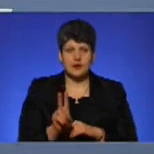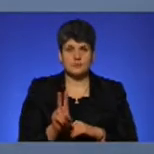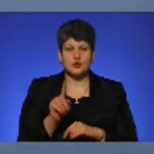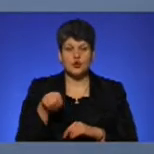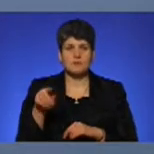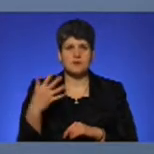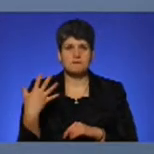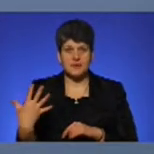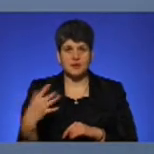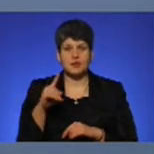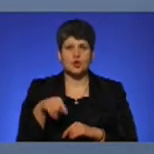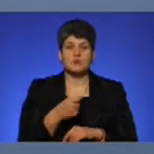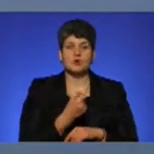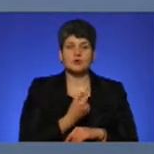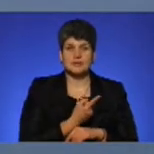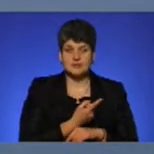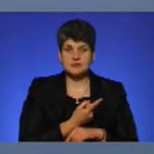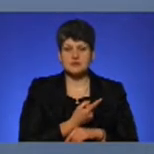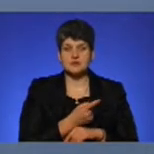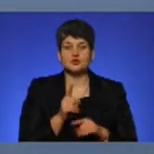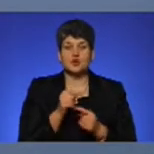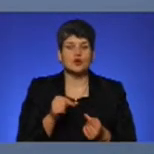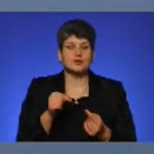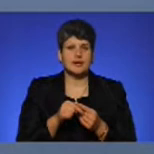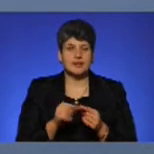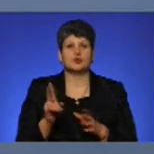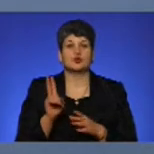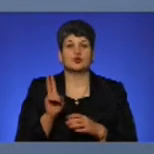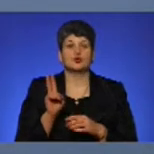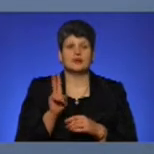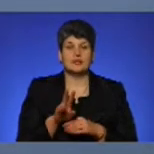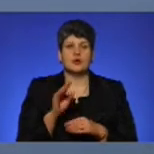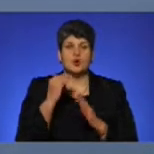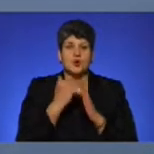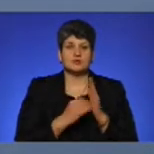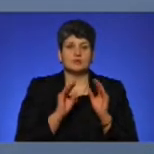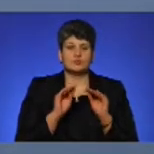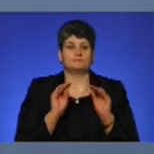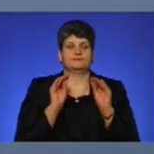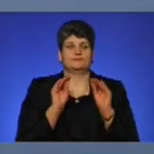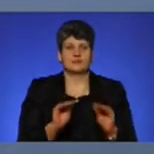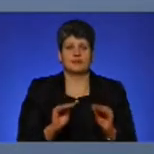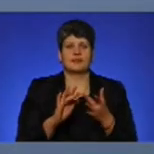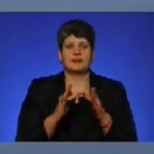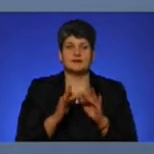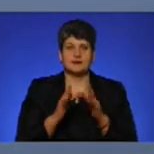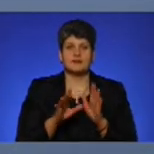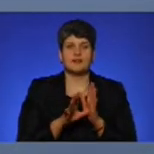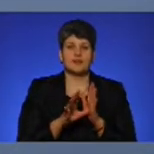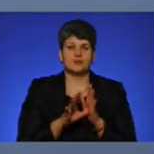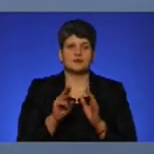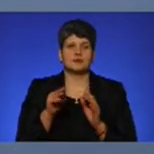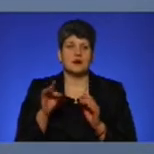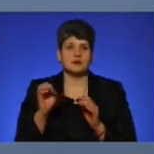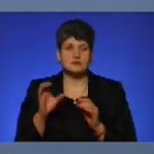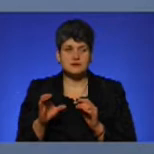5 та номер 11. Щодо конкретно тролейбусів, то буде розклад розміщений на сайті комунального підприємства «Тернопіль Електротранс». Крім